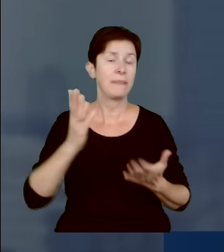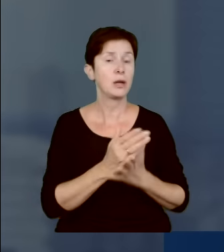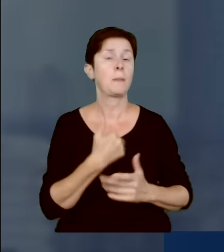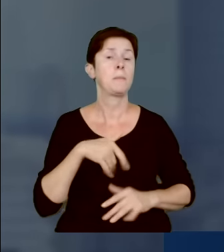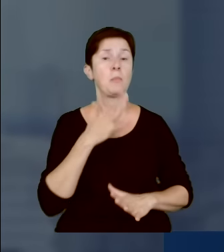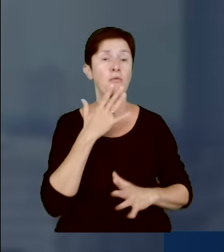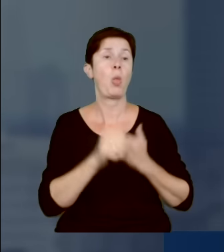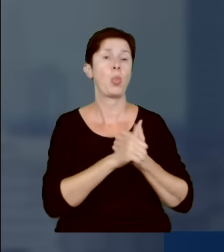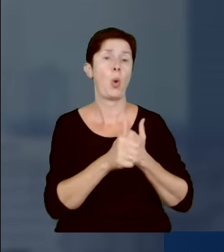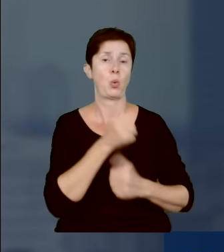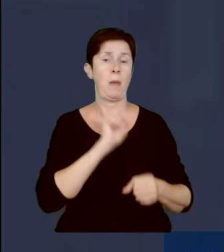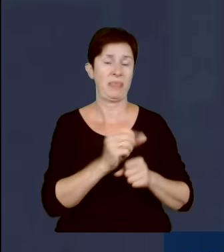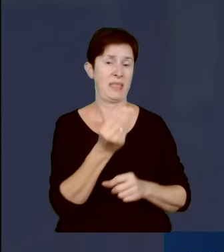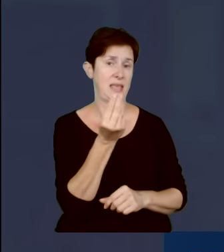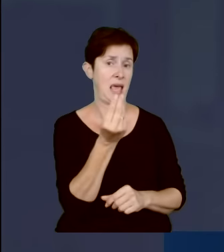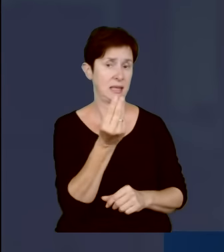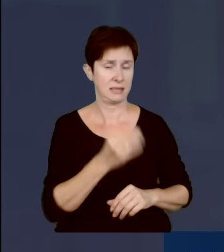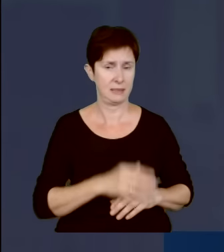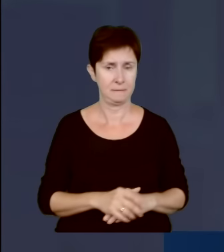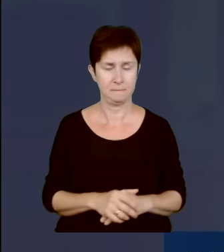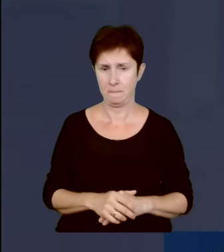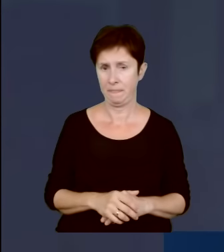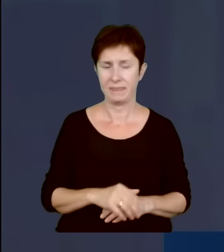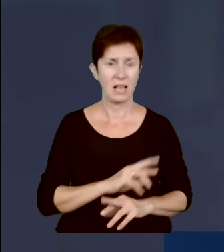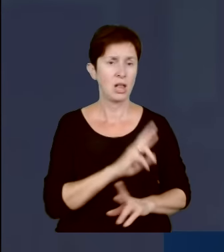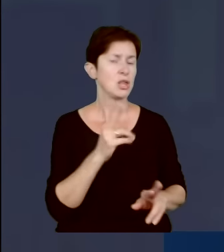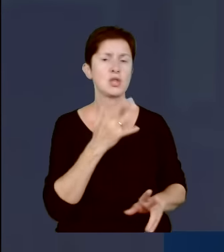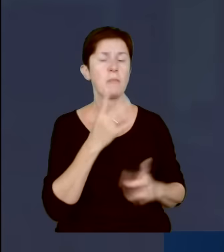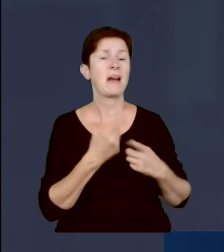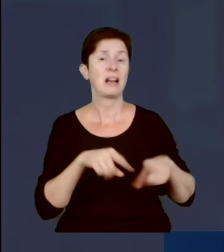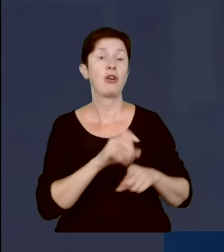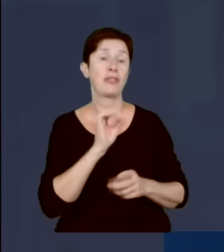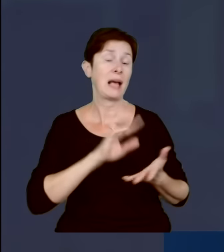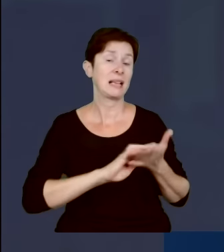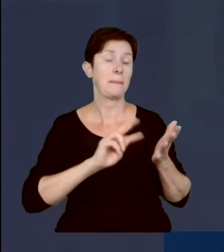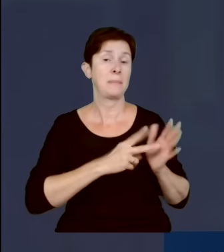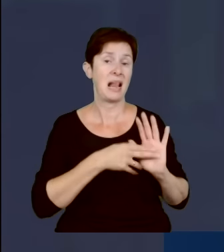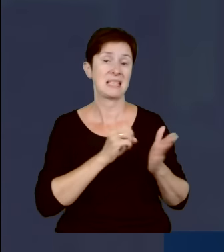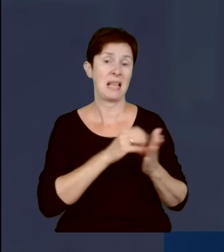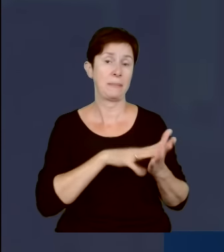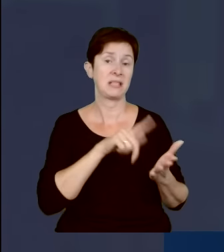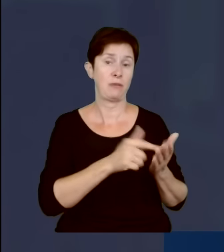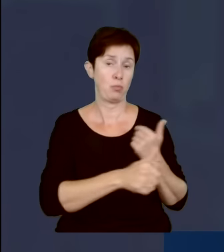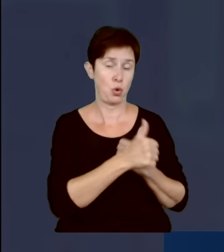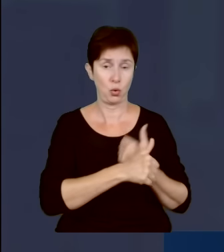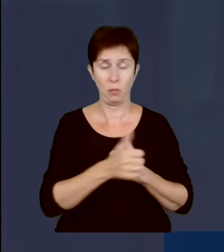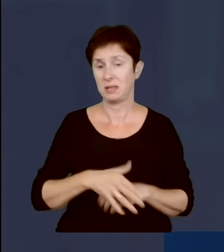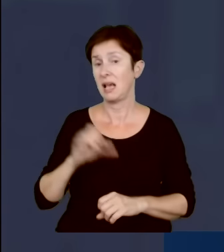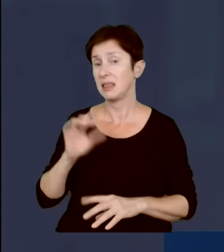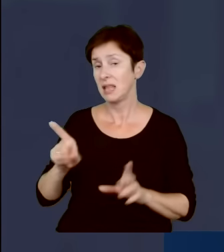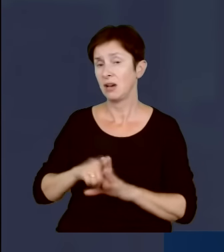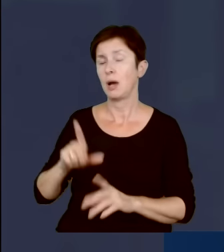Z jednej strony, tak. mówi, że to jest realizowane, tylko że to jest taki plan, tak? Zapisany w tym dokumencie. Również posłowie Prawa i